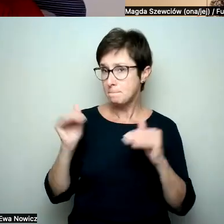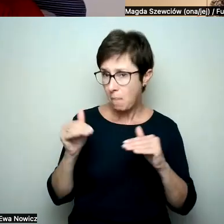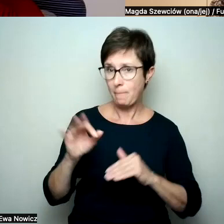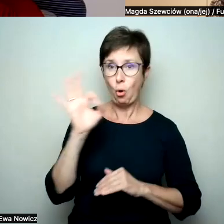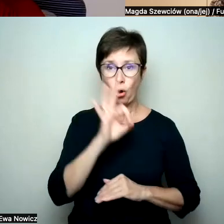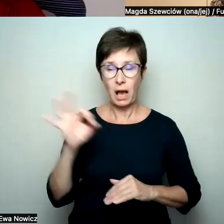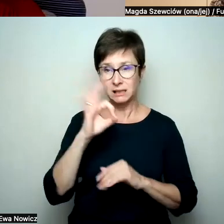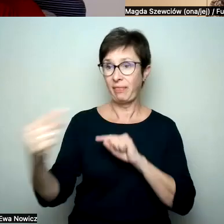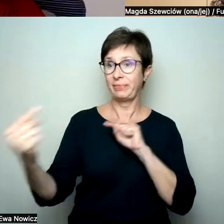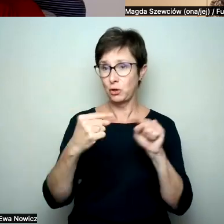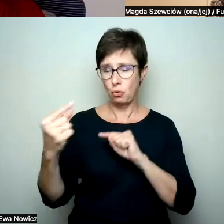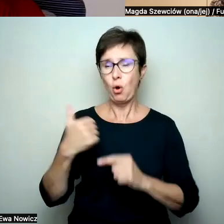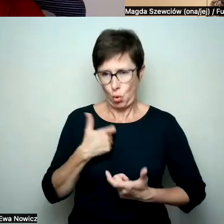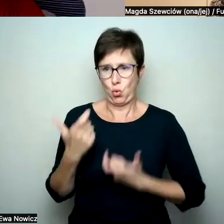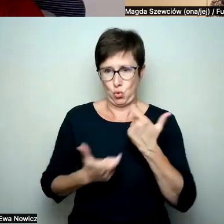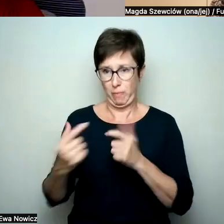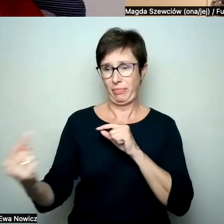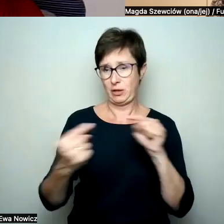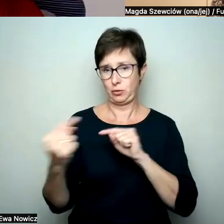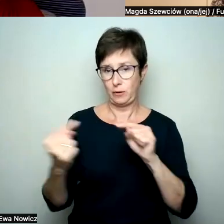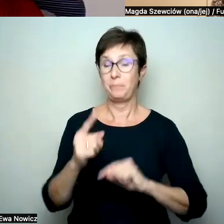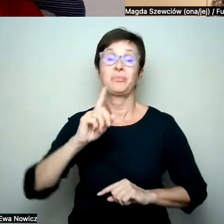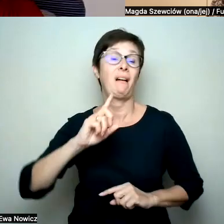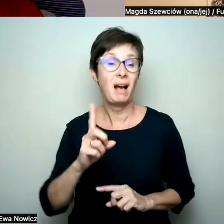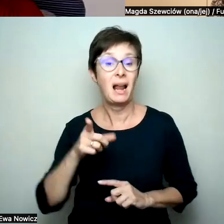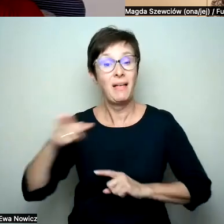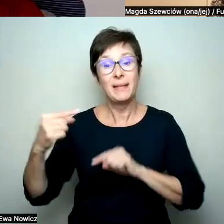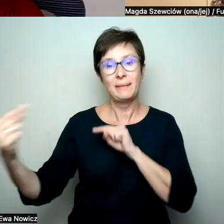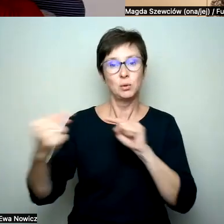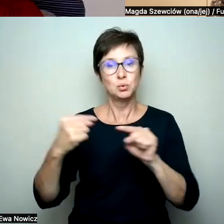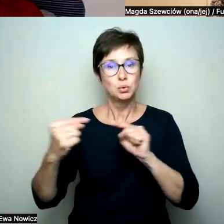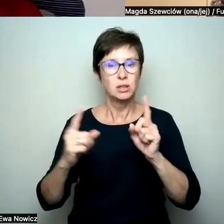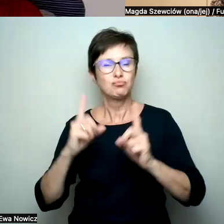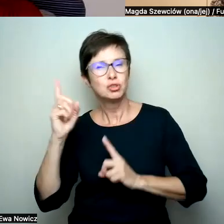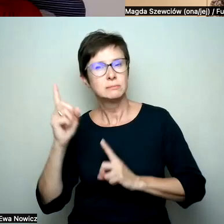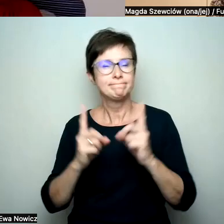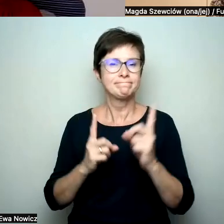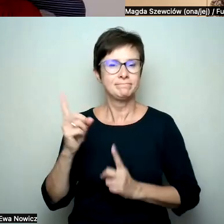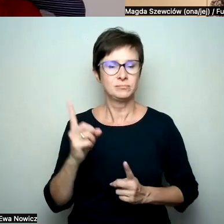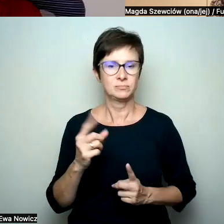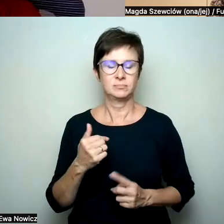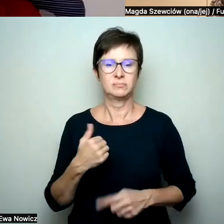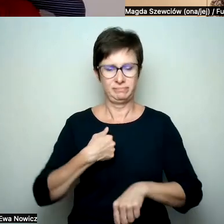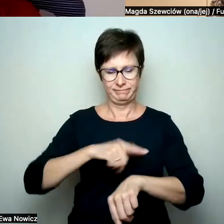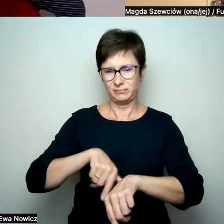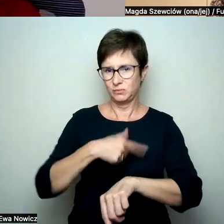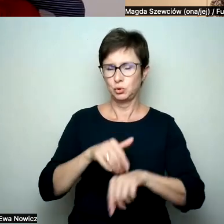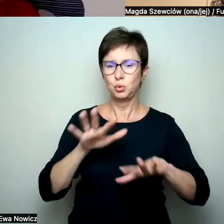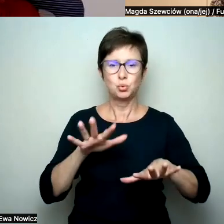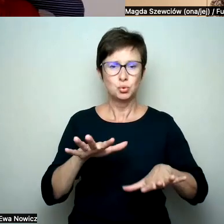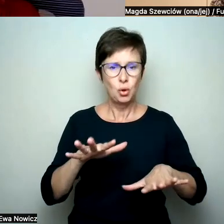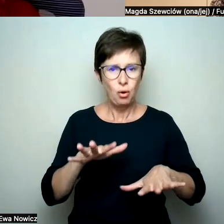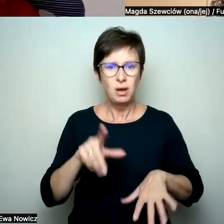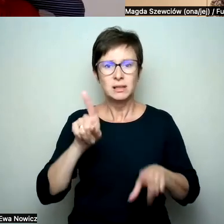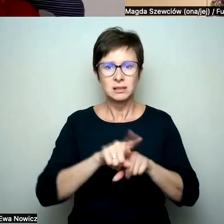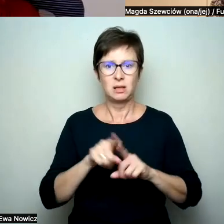dyskutuję. Niemniej faktycznie takie dyskusje czasem kosztują nas dużo czasu i emocji i bardzo